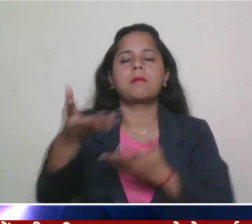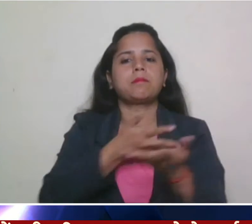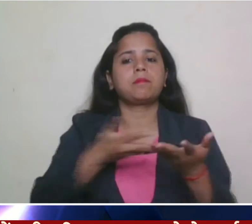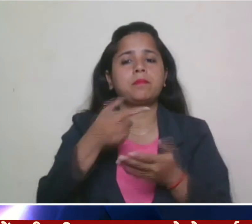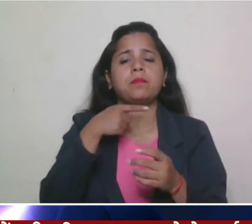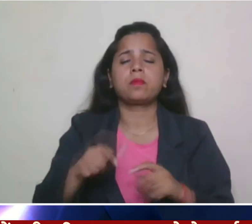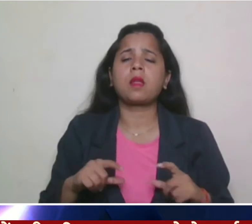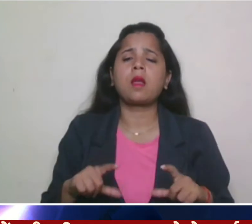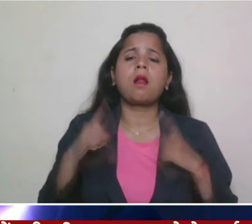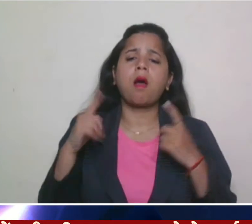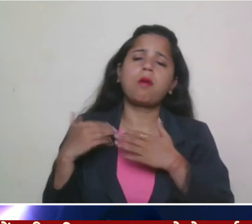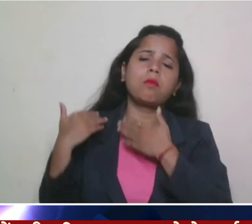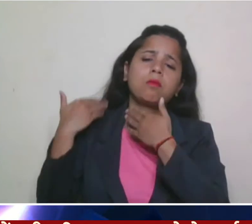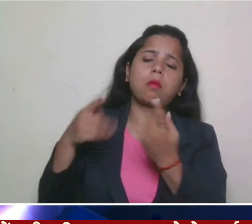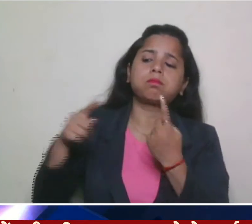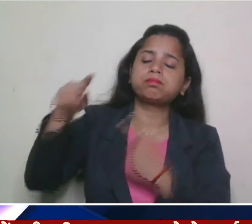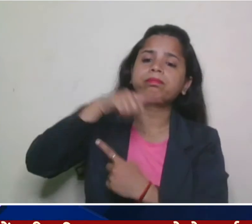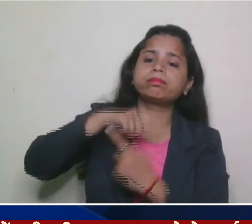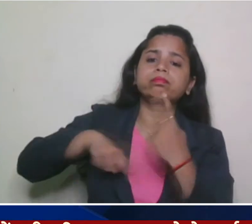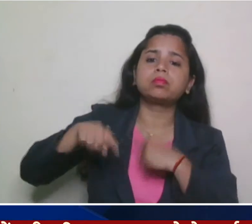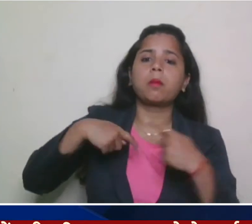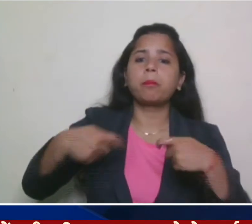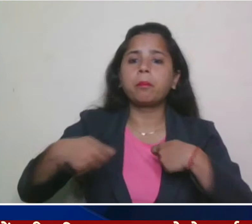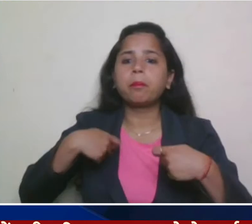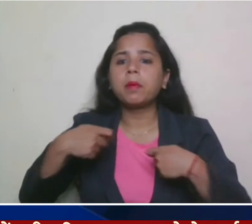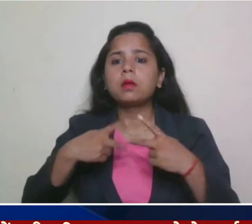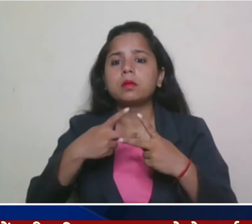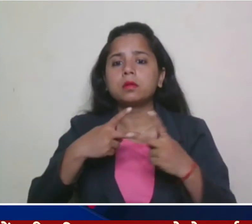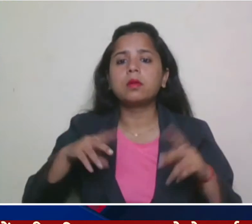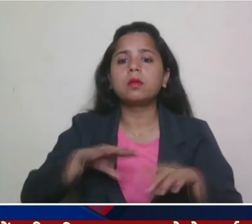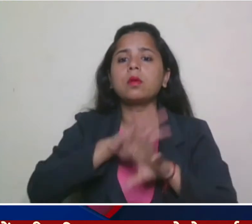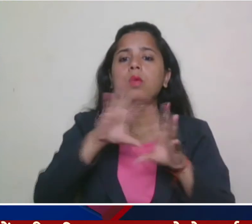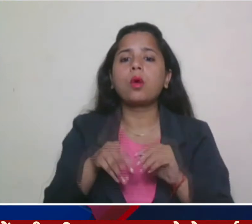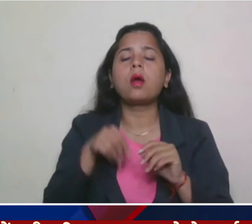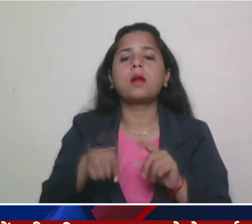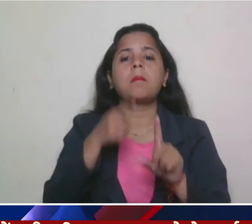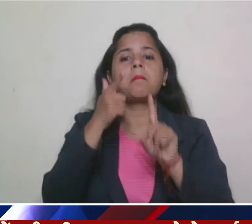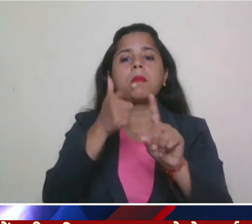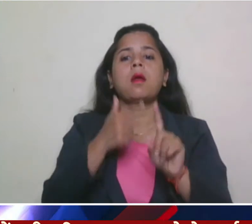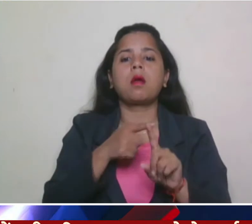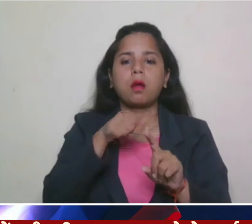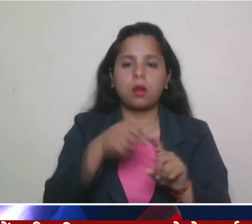चक्र और उनके वेवसाय संचालन के सभी पहलूँ को भी शामिल किया जाएगा